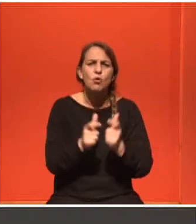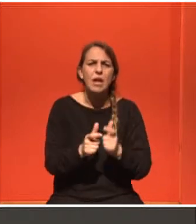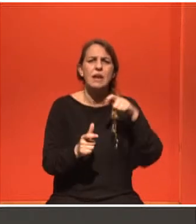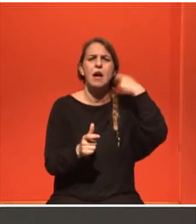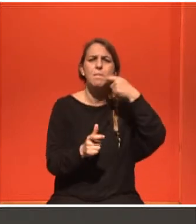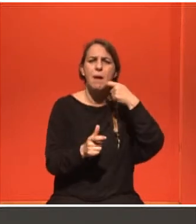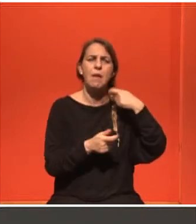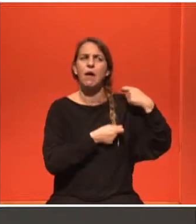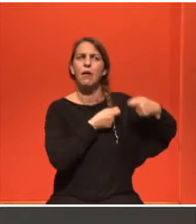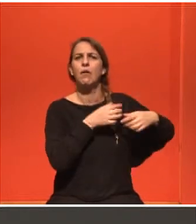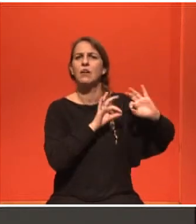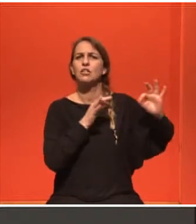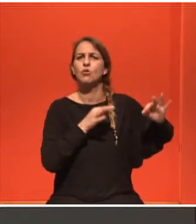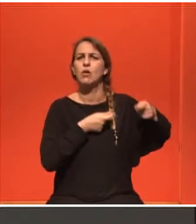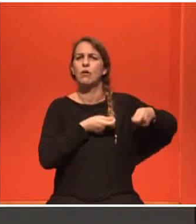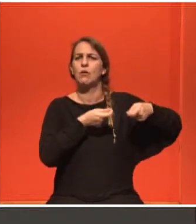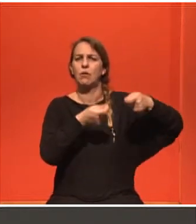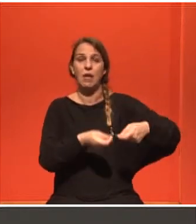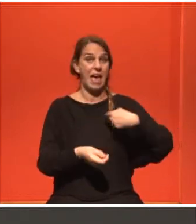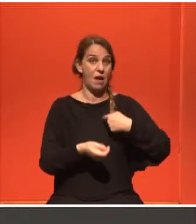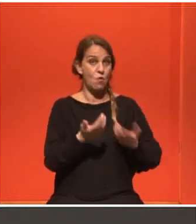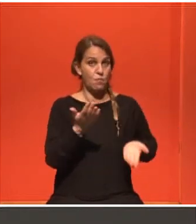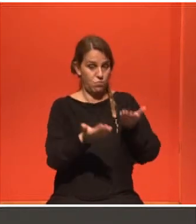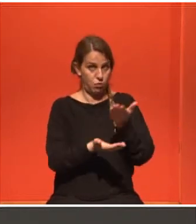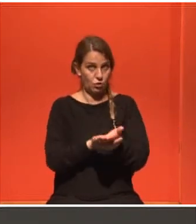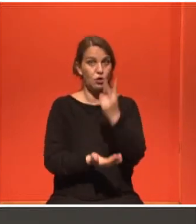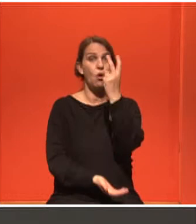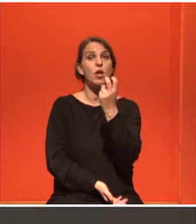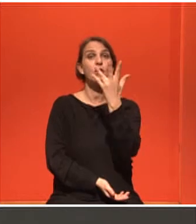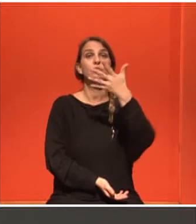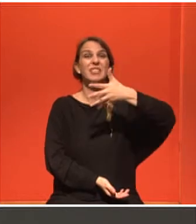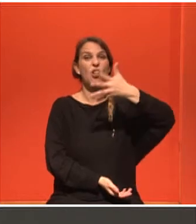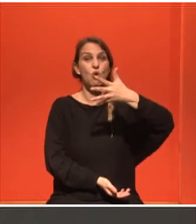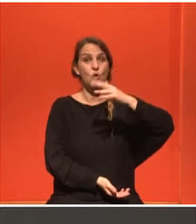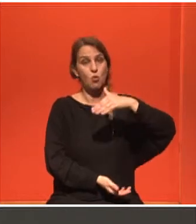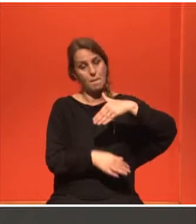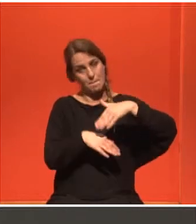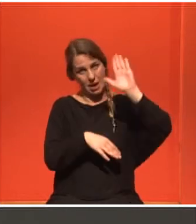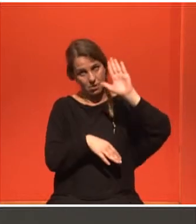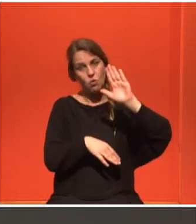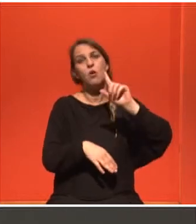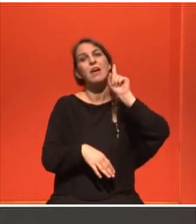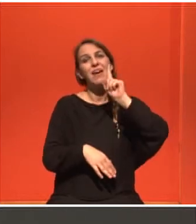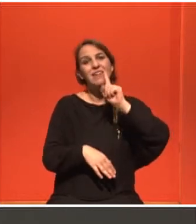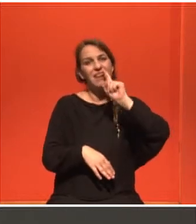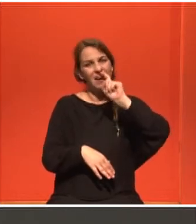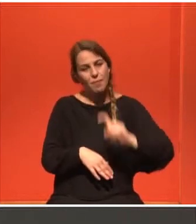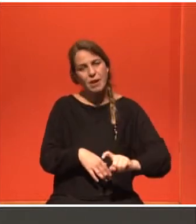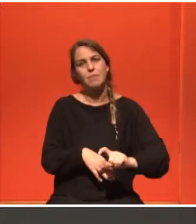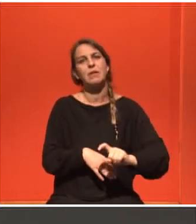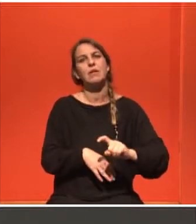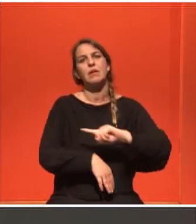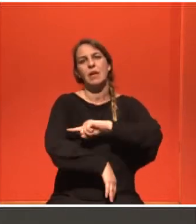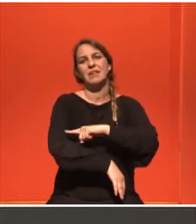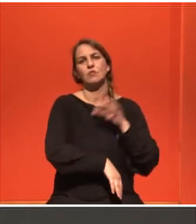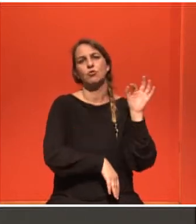επιβάρυνσης. Γενικά, συνιστούμε ότι μετά τα 25 πρέπει να αρχίσει η γυναίκα να έχει μια επαφή με τον γιατρό σε θέματα